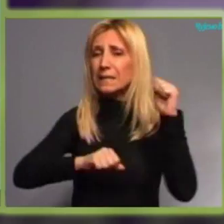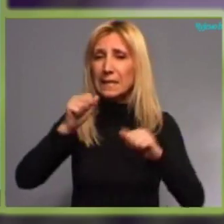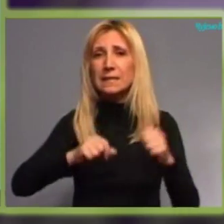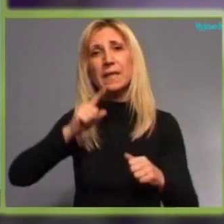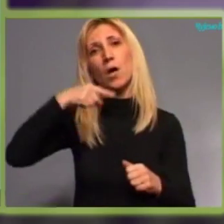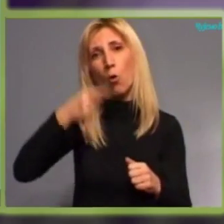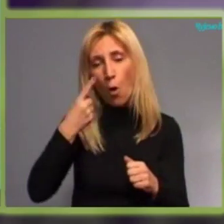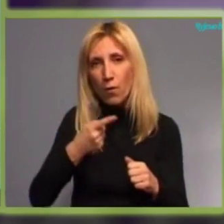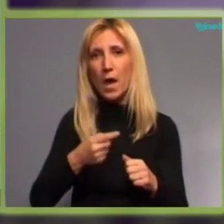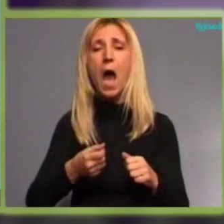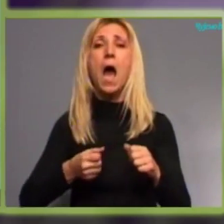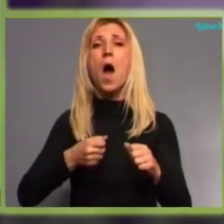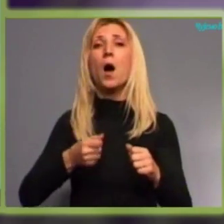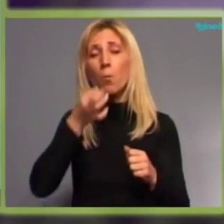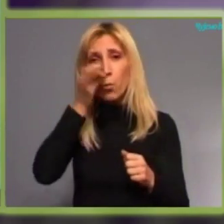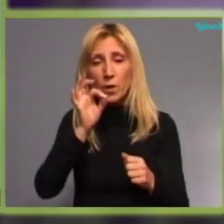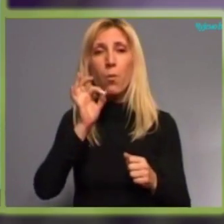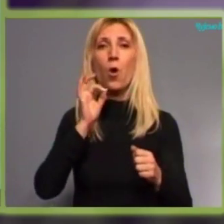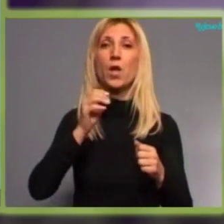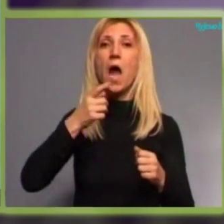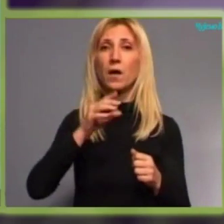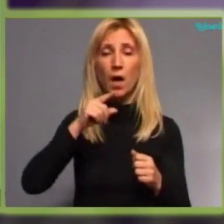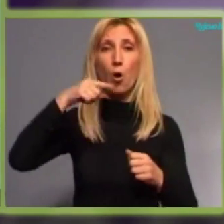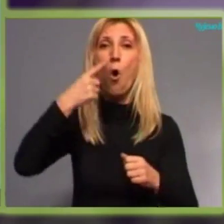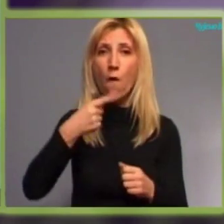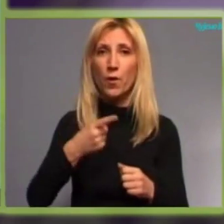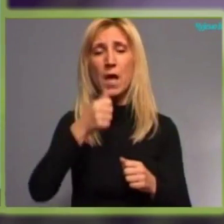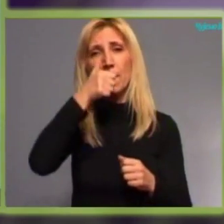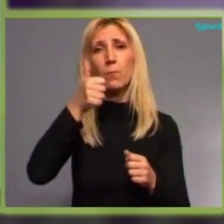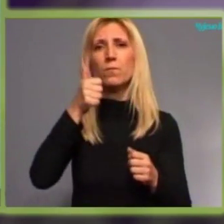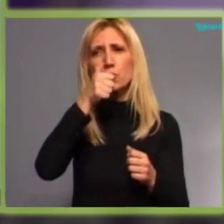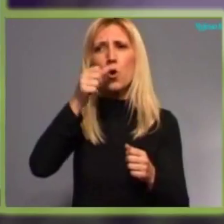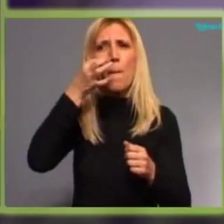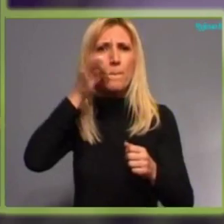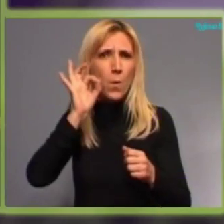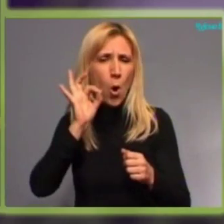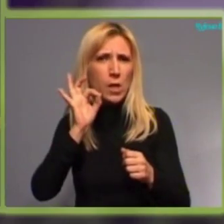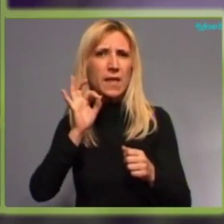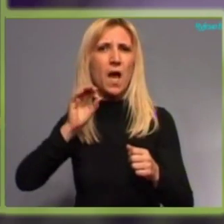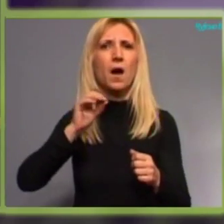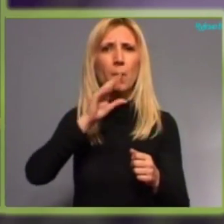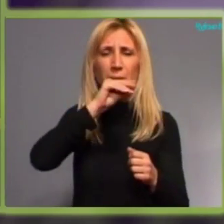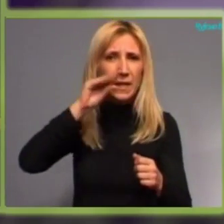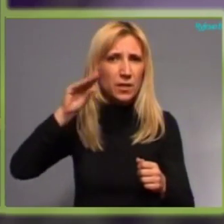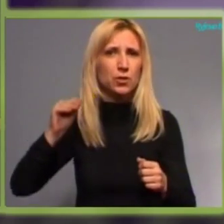artikulaciju govora, da dovede do što optimalnijeg govora koji bi